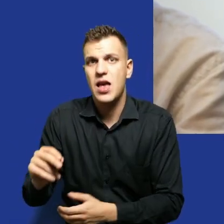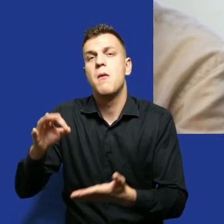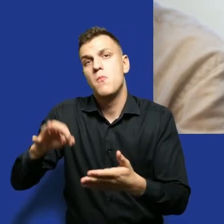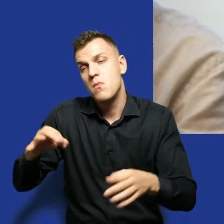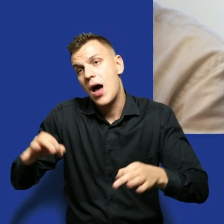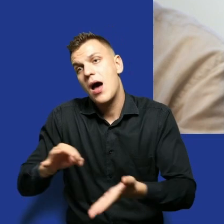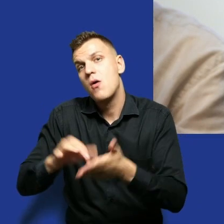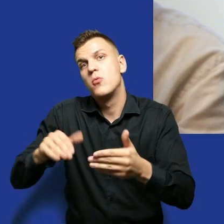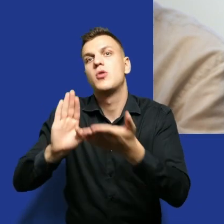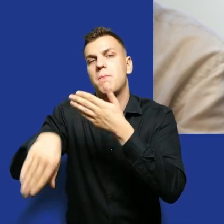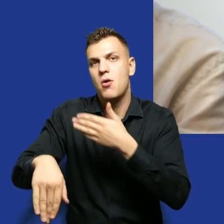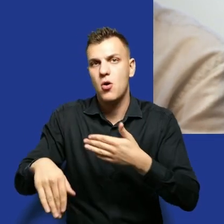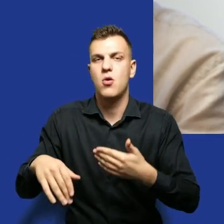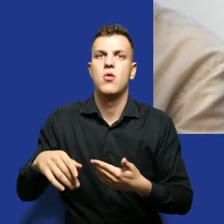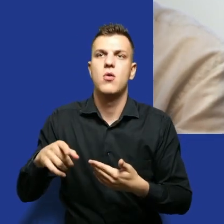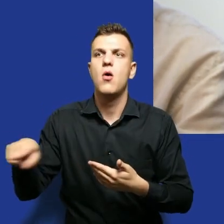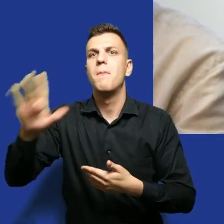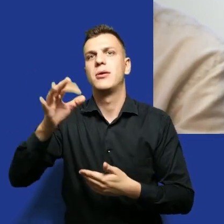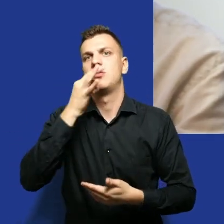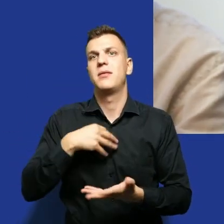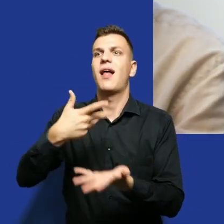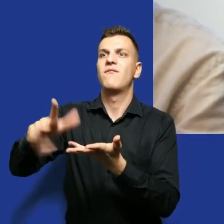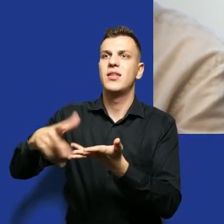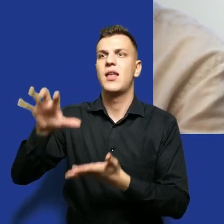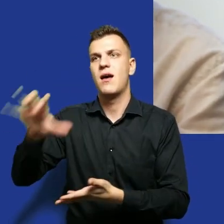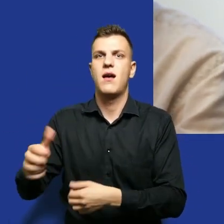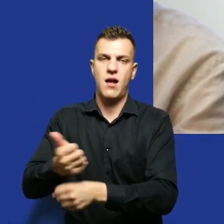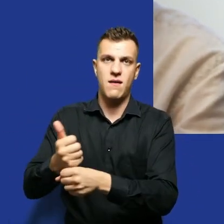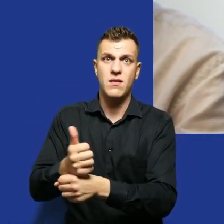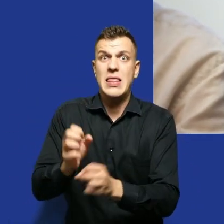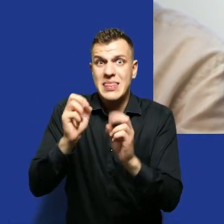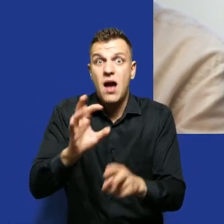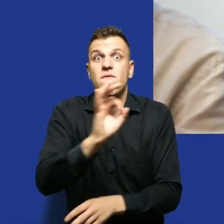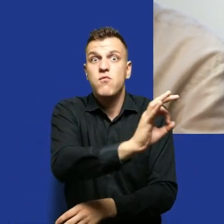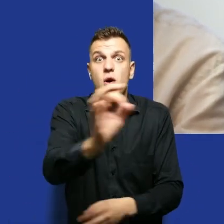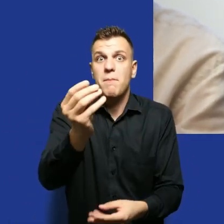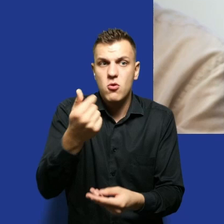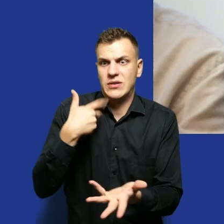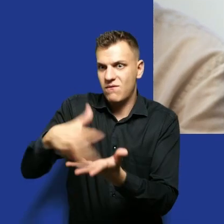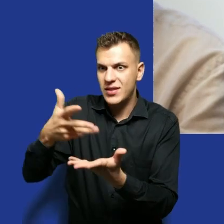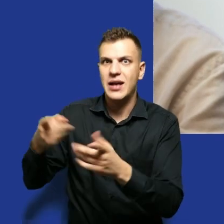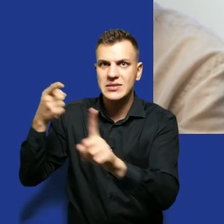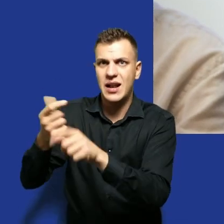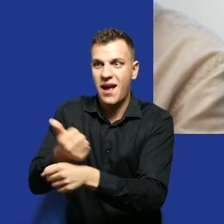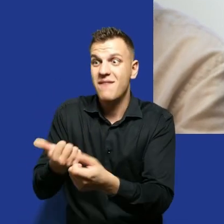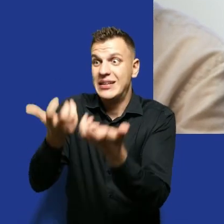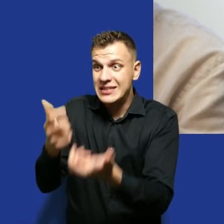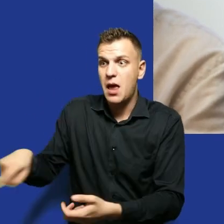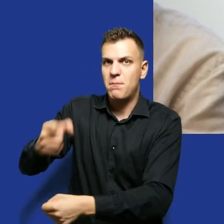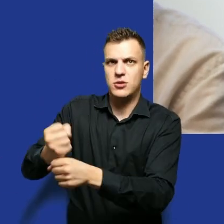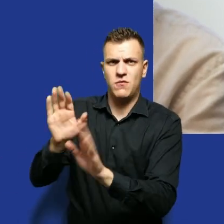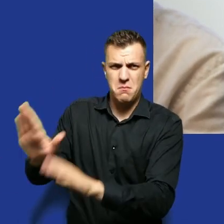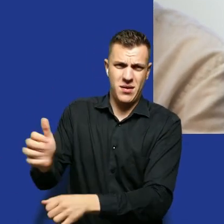webinarium, ile urząd wydaje na kawę. Tak, wydajemy publiczne środki na kawę, ponieważ chcę, żeby moi pracownicy mieli kawę w